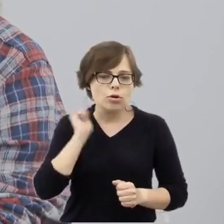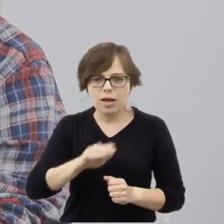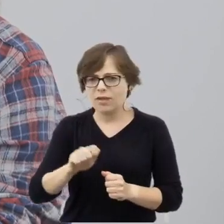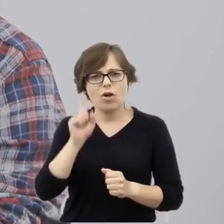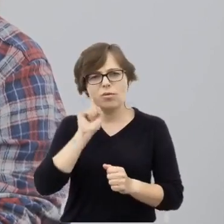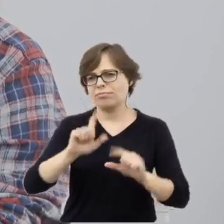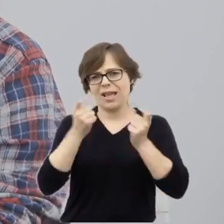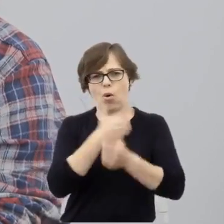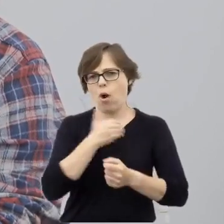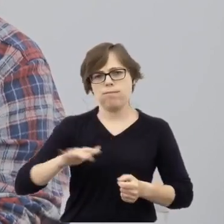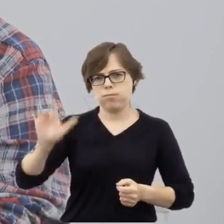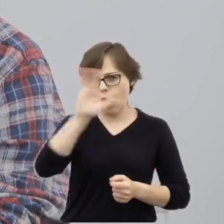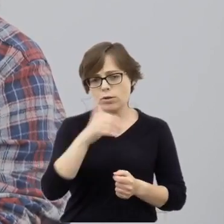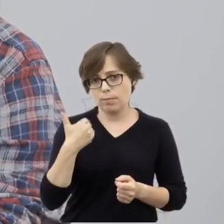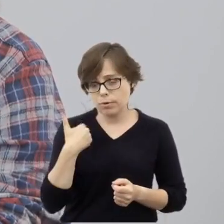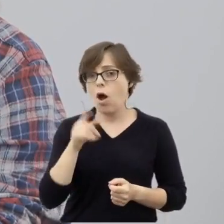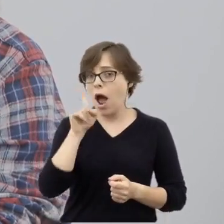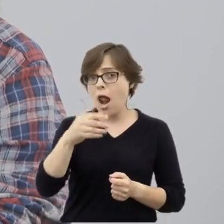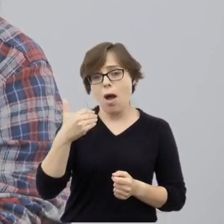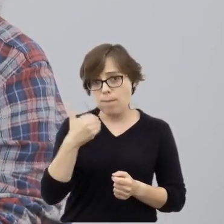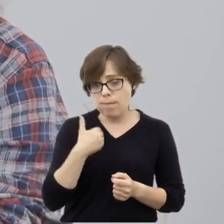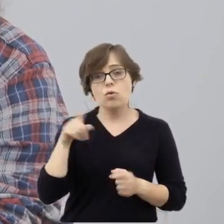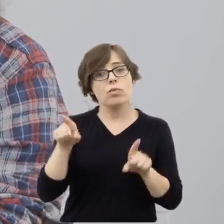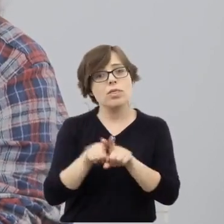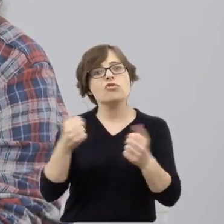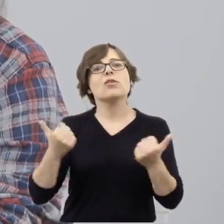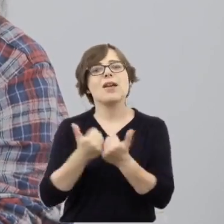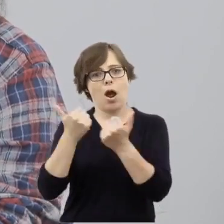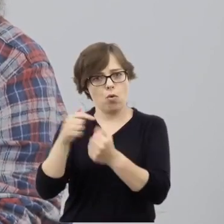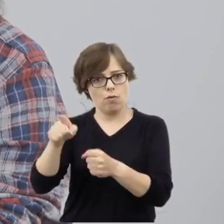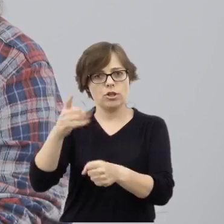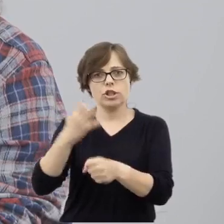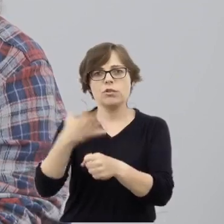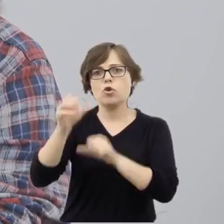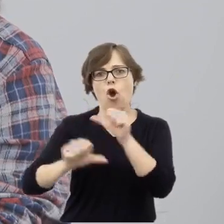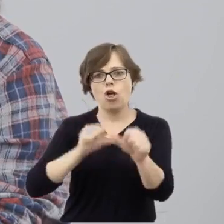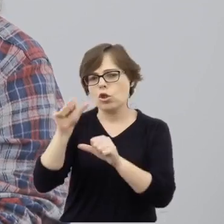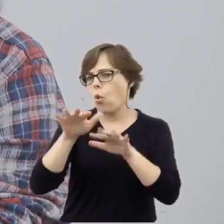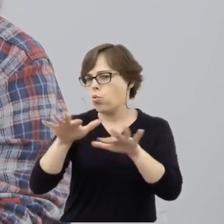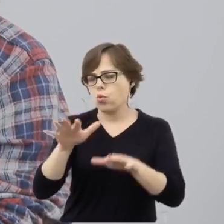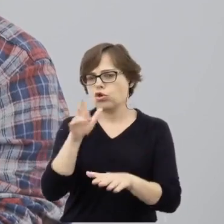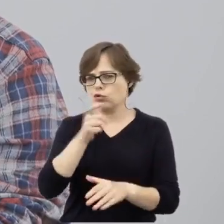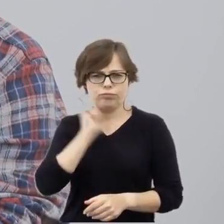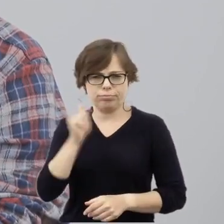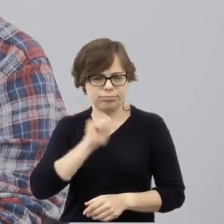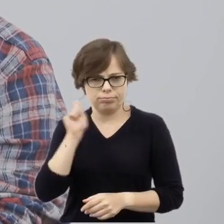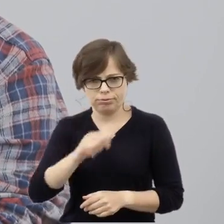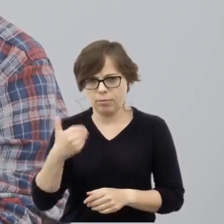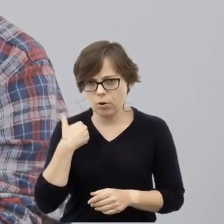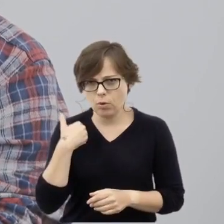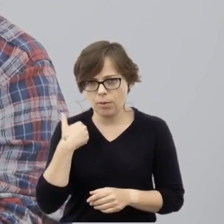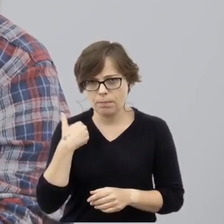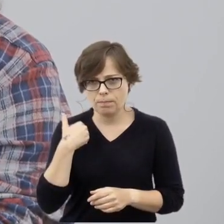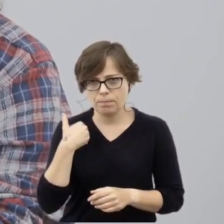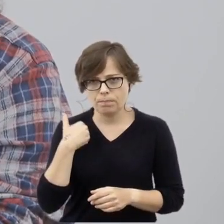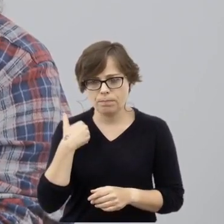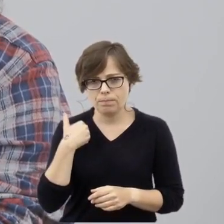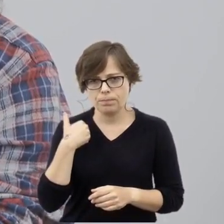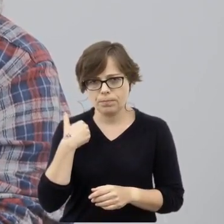całego kraju, warto wspomnieć o pogromie krakowskim z 1945 roku, który nie